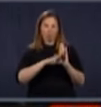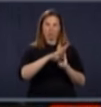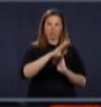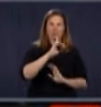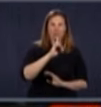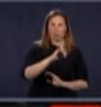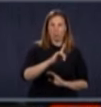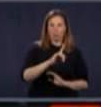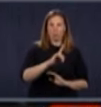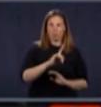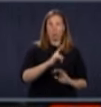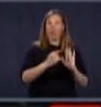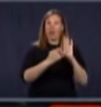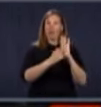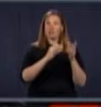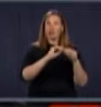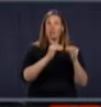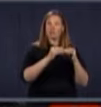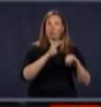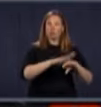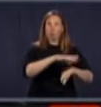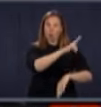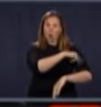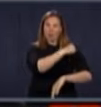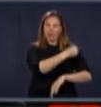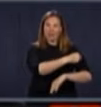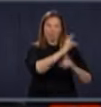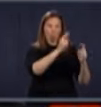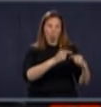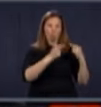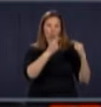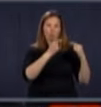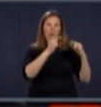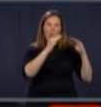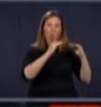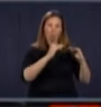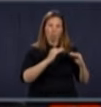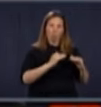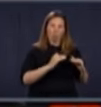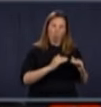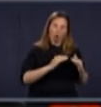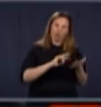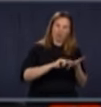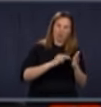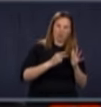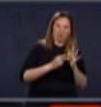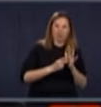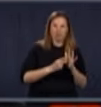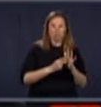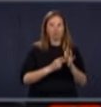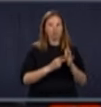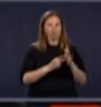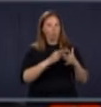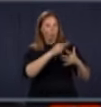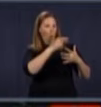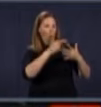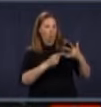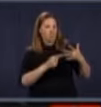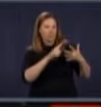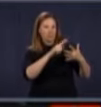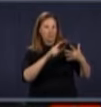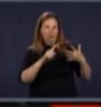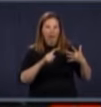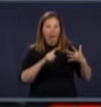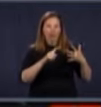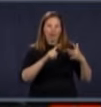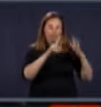hospitalisations diminuent très lentement, mais elles diminuent. Alors, on évalue différentes options, parce qu'à ce moment-ci, on est